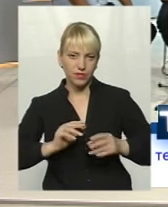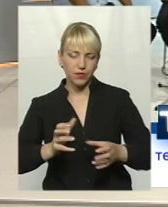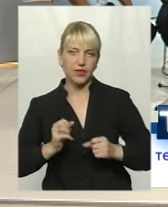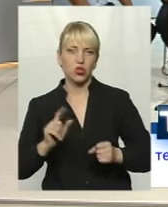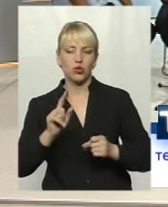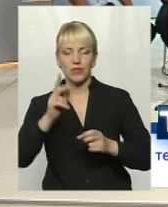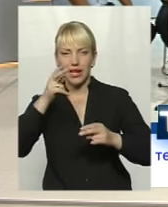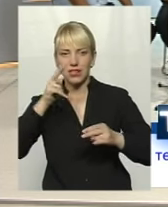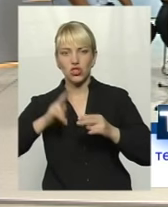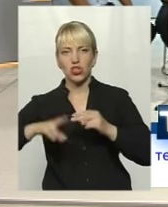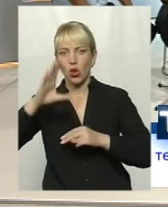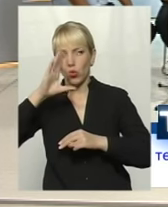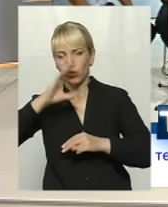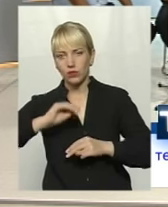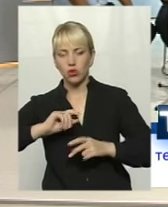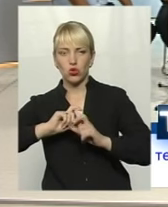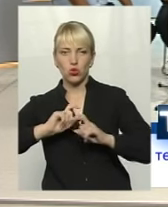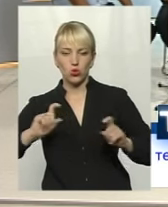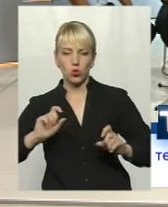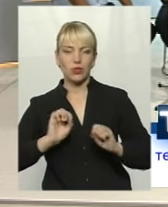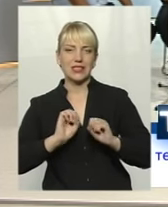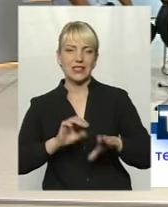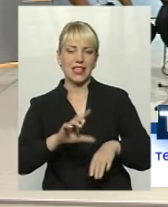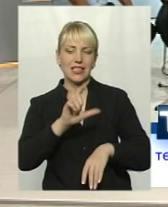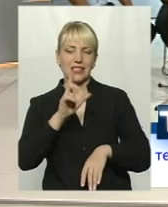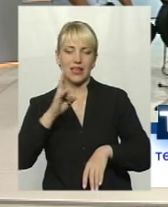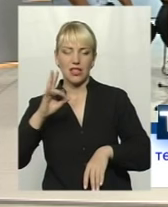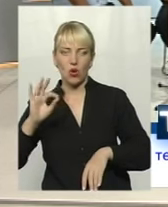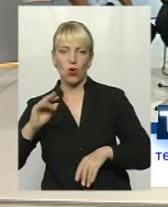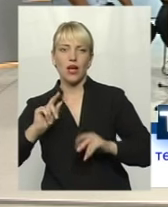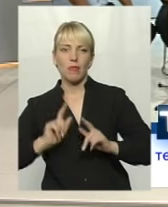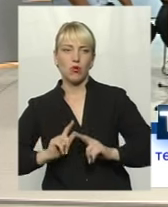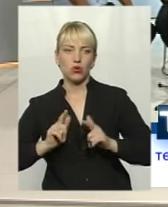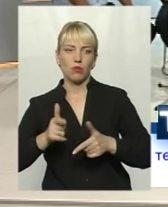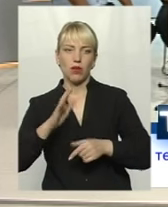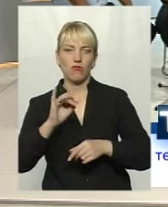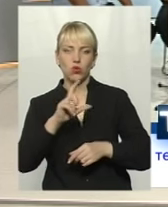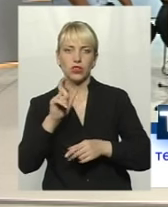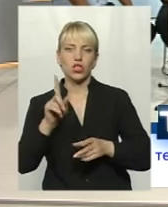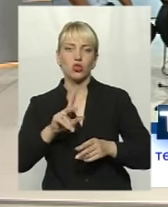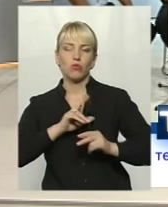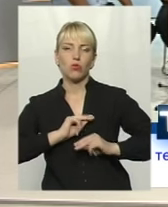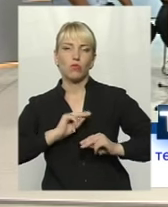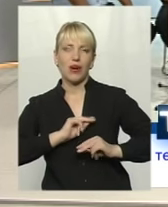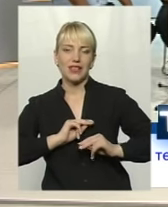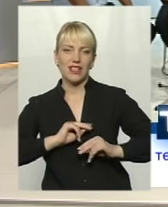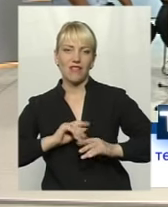успішно, здала ЗНО, поступила в ВУЗ і потім працевлаштувалась. І мені дуже важливо, щоб в тій школі, моя дитина, був